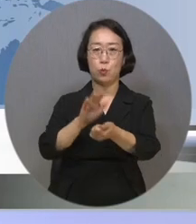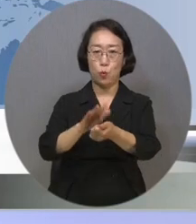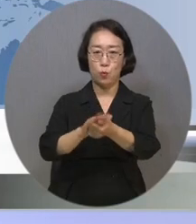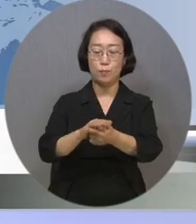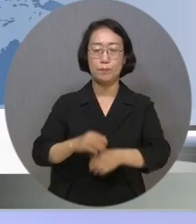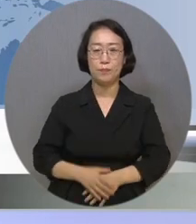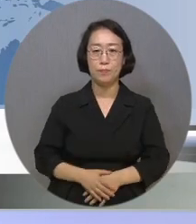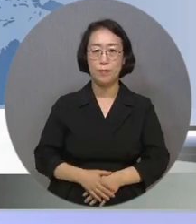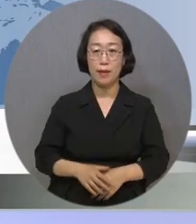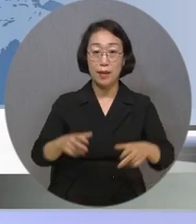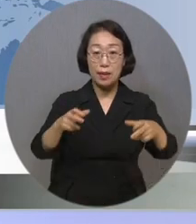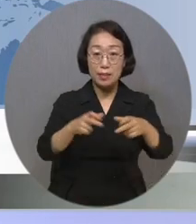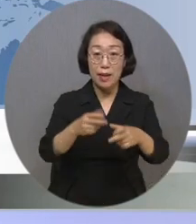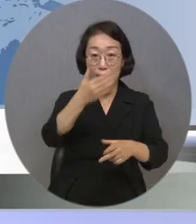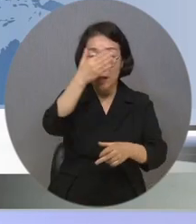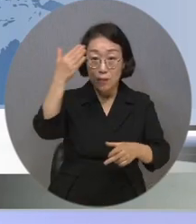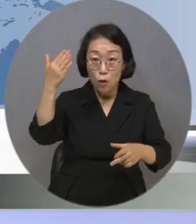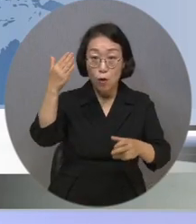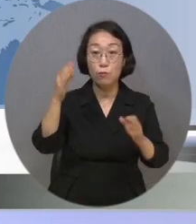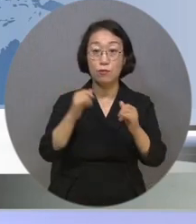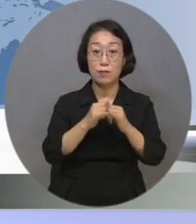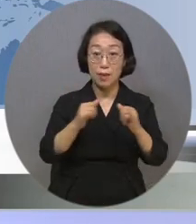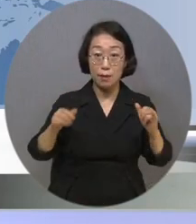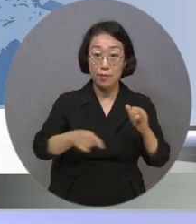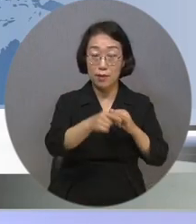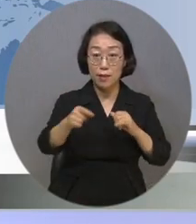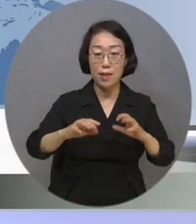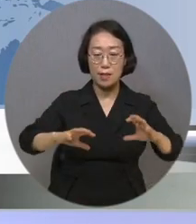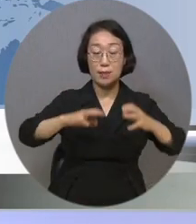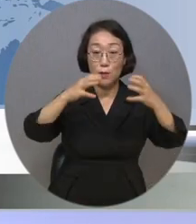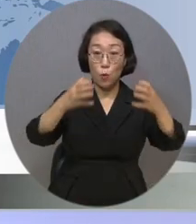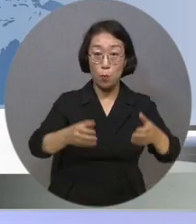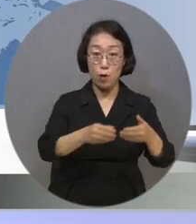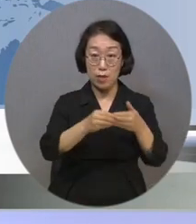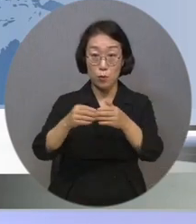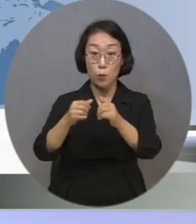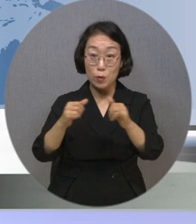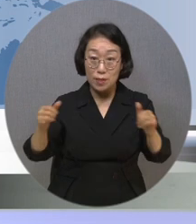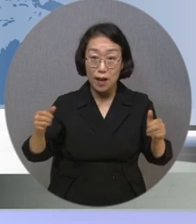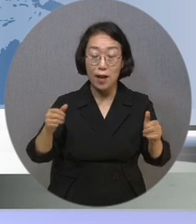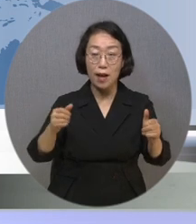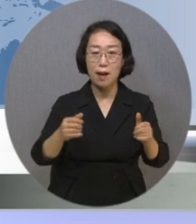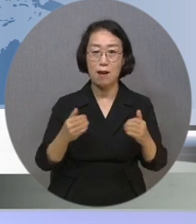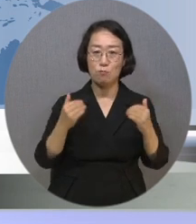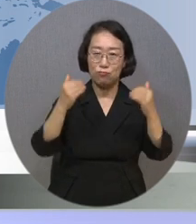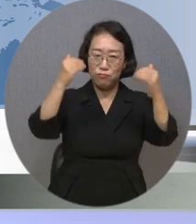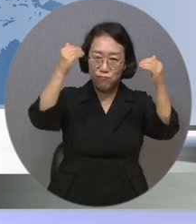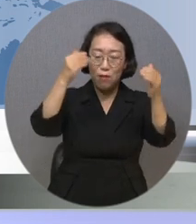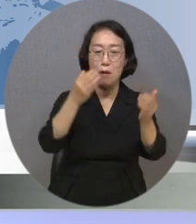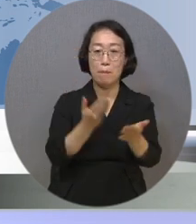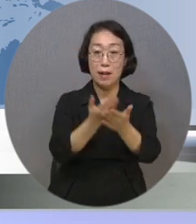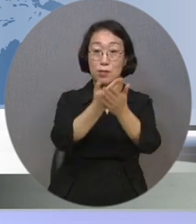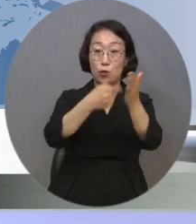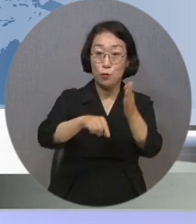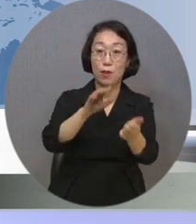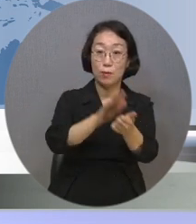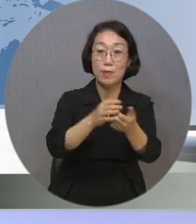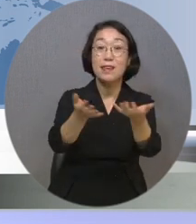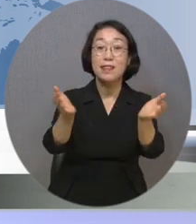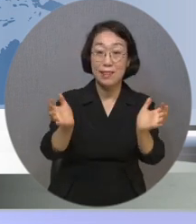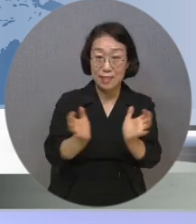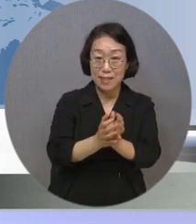장애 청년들이 글로벌 리더로 성장할 수 있도록 해외 연수를 지원하는 장애 청년 드림팀이 올해